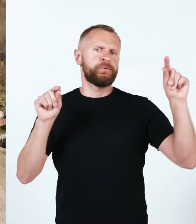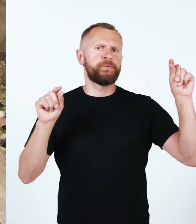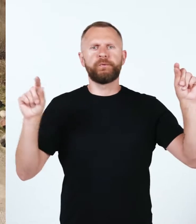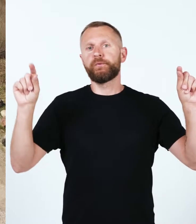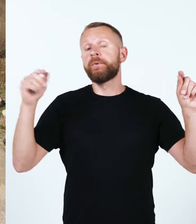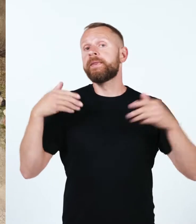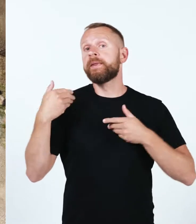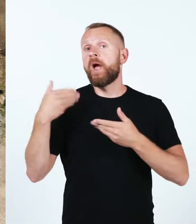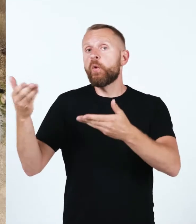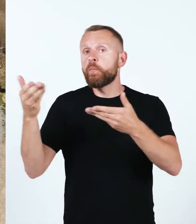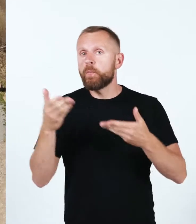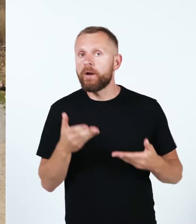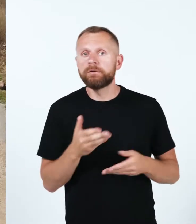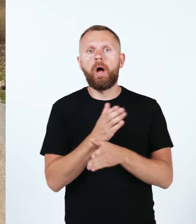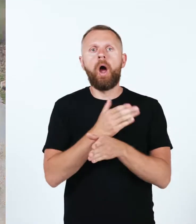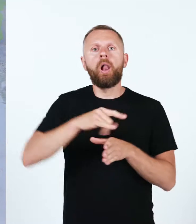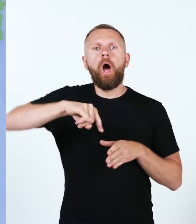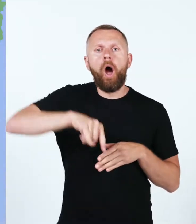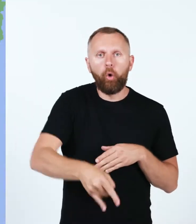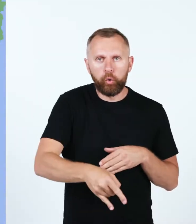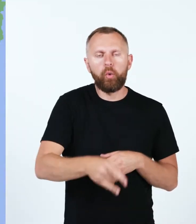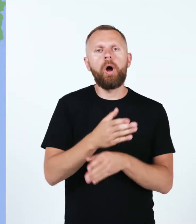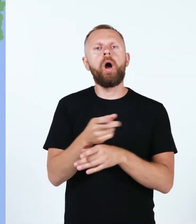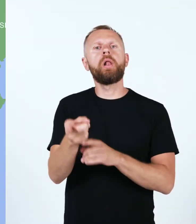Tere tulemast kala augu kalastuskohta.